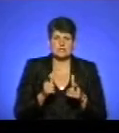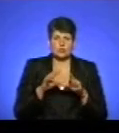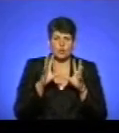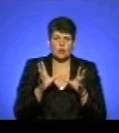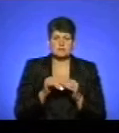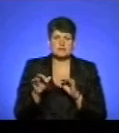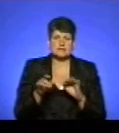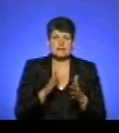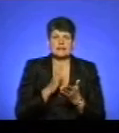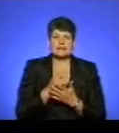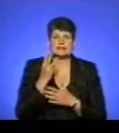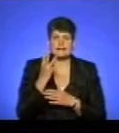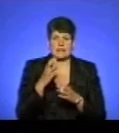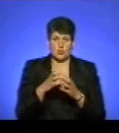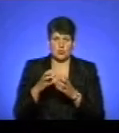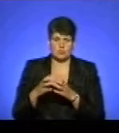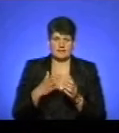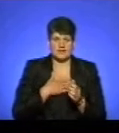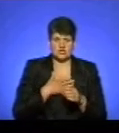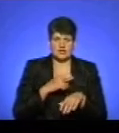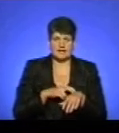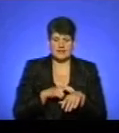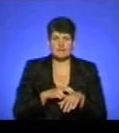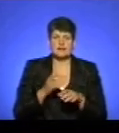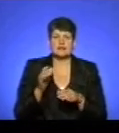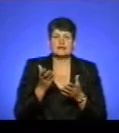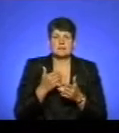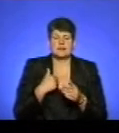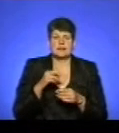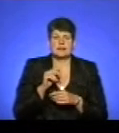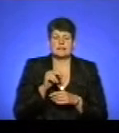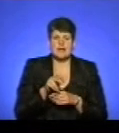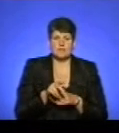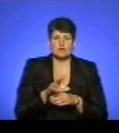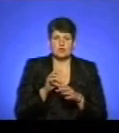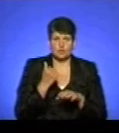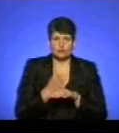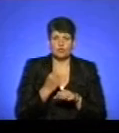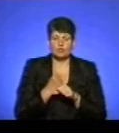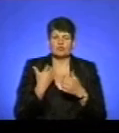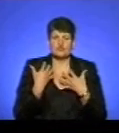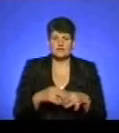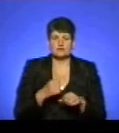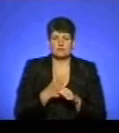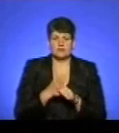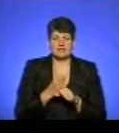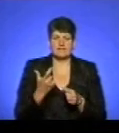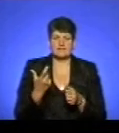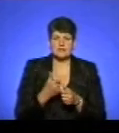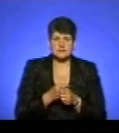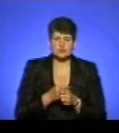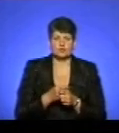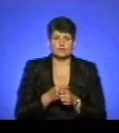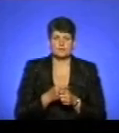є три групи наших лікарів, які ми йдемо, і вже основну роботу зробили, вакцинуємо неблагополучну